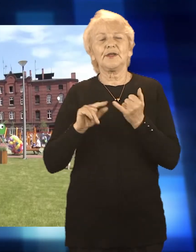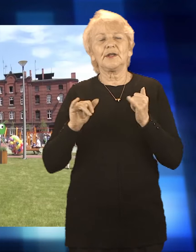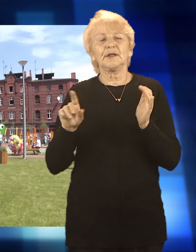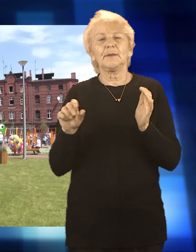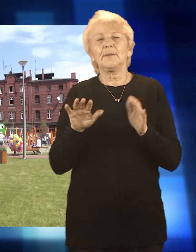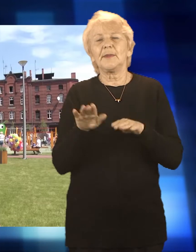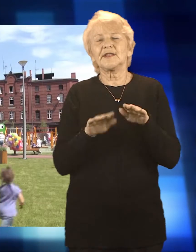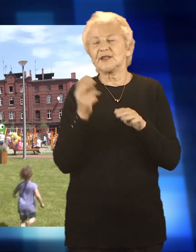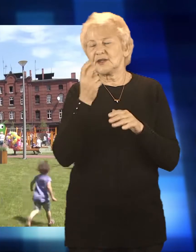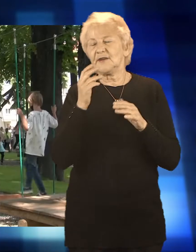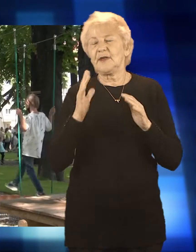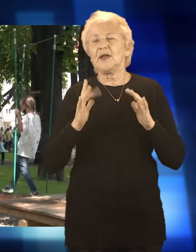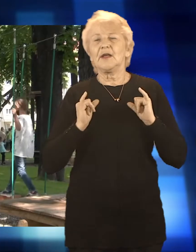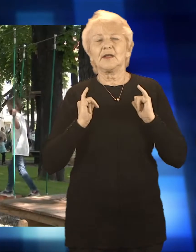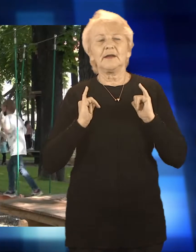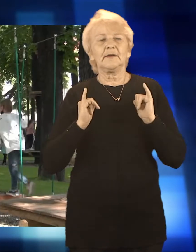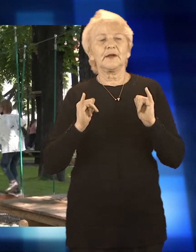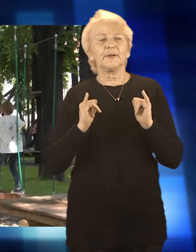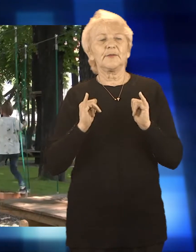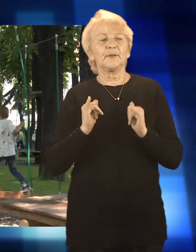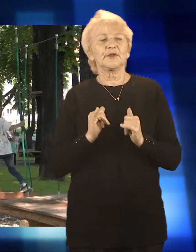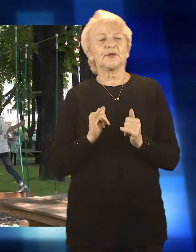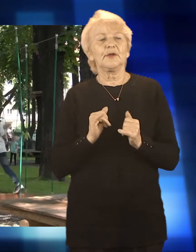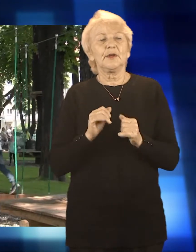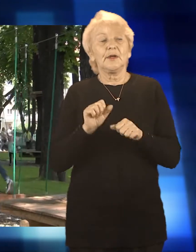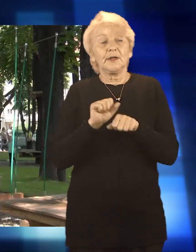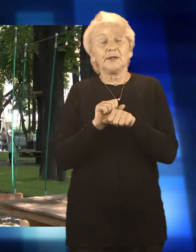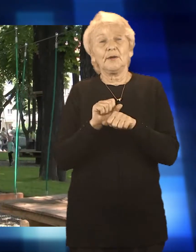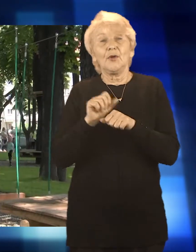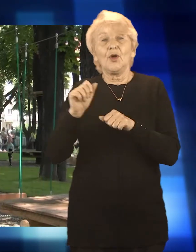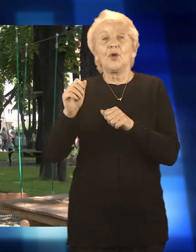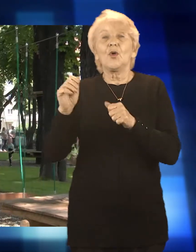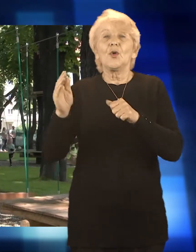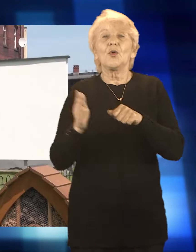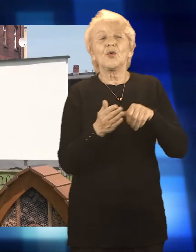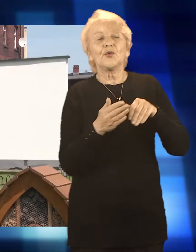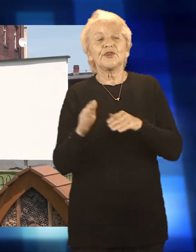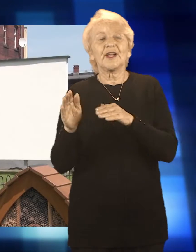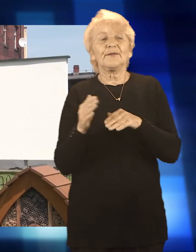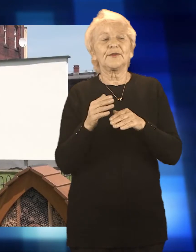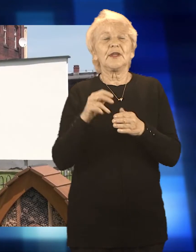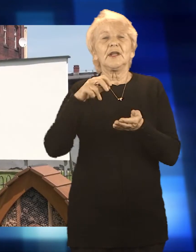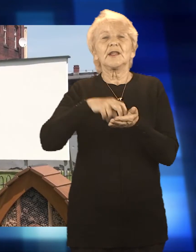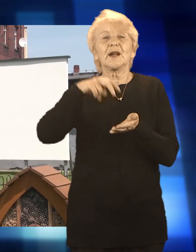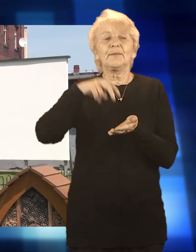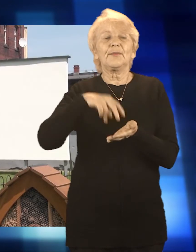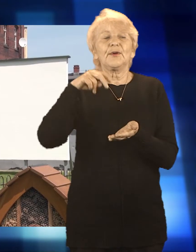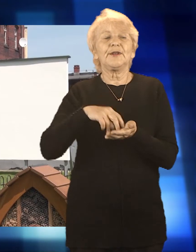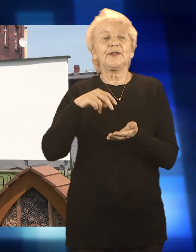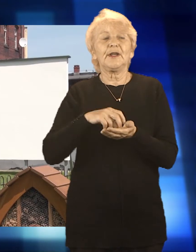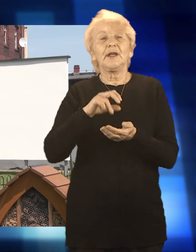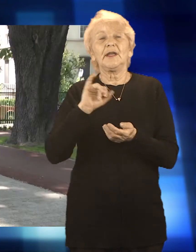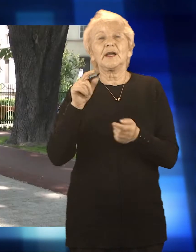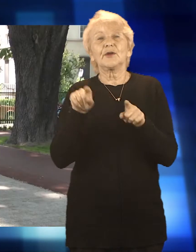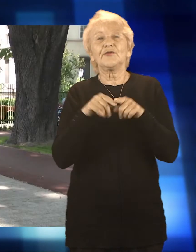posiada najlepszy plac w mieście? Otóż m.in. zestaw spinaczkowy, trampoliny czy ścieżkę sensoryczną. Ponadto wybudowano ścianę do wyświetlania